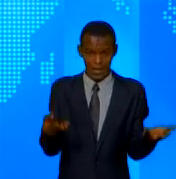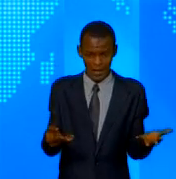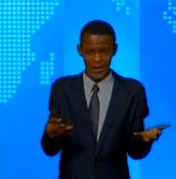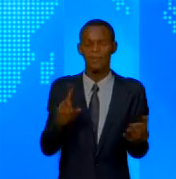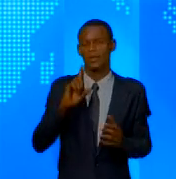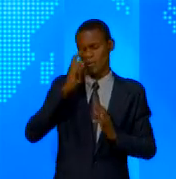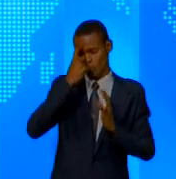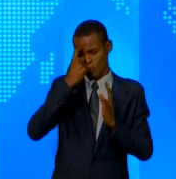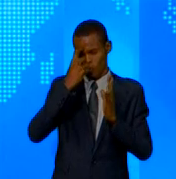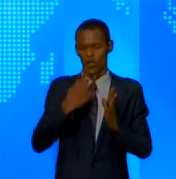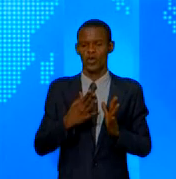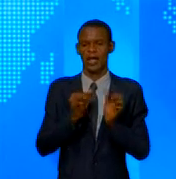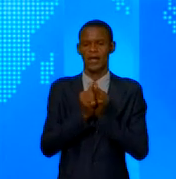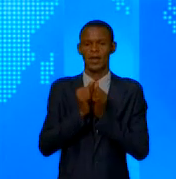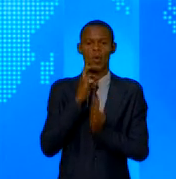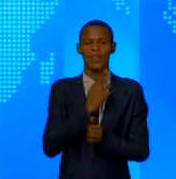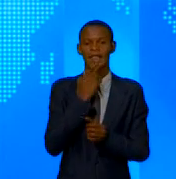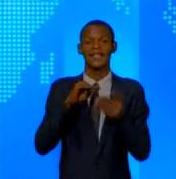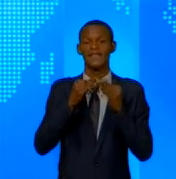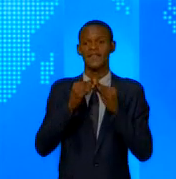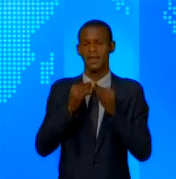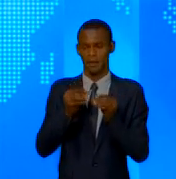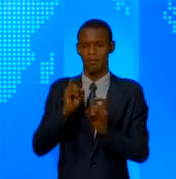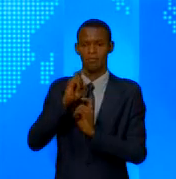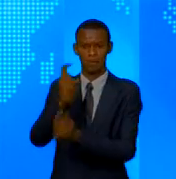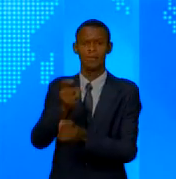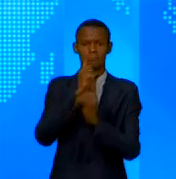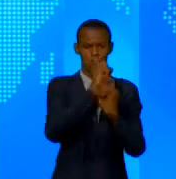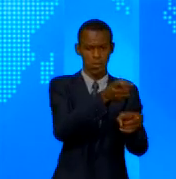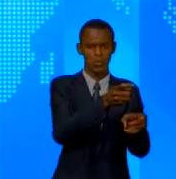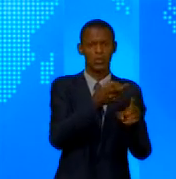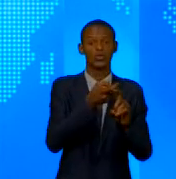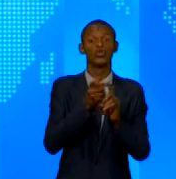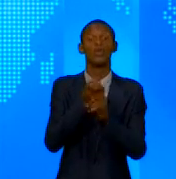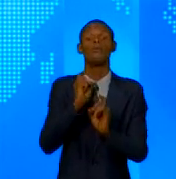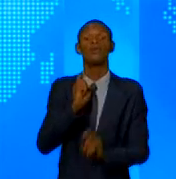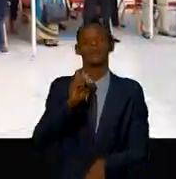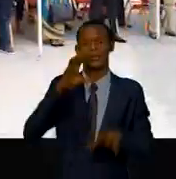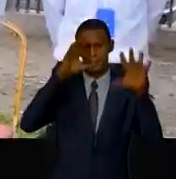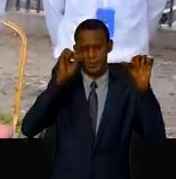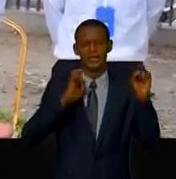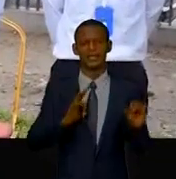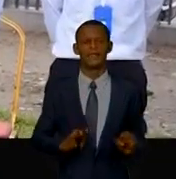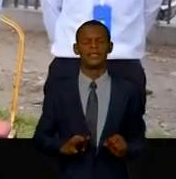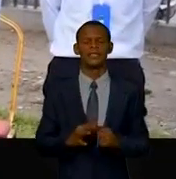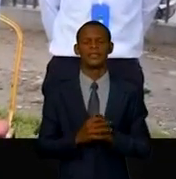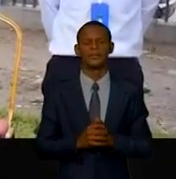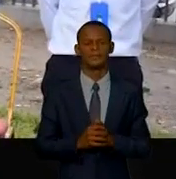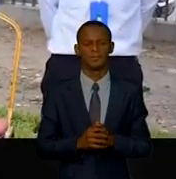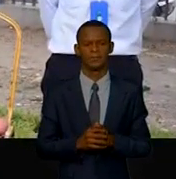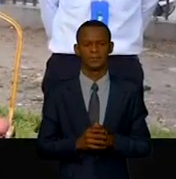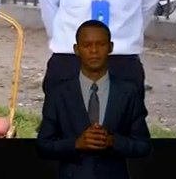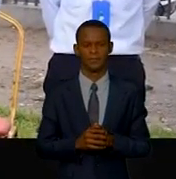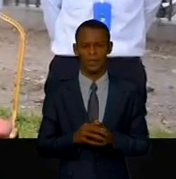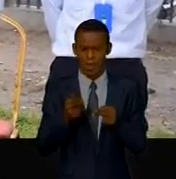République Félix Tshisekedi Christine Lenzo et Simon Kankulongo pour le reportage. La capitale congolaise va redevenir